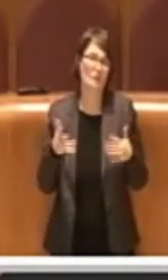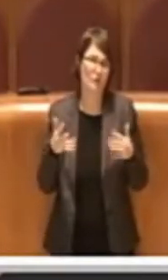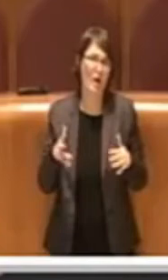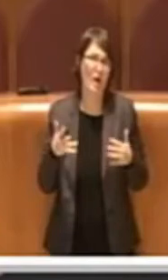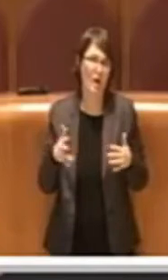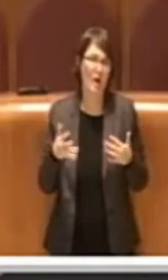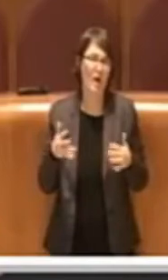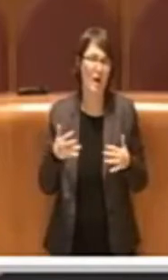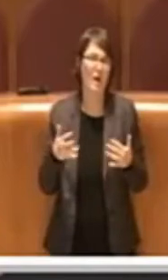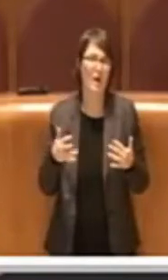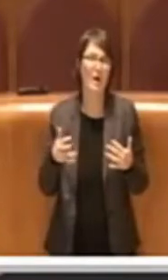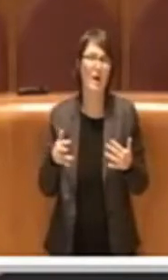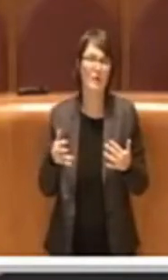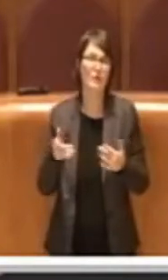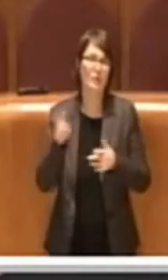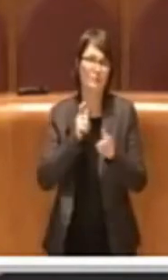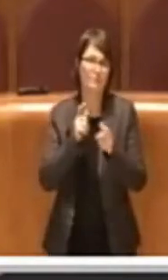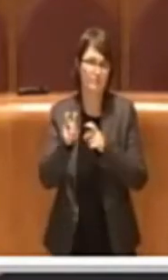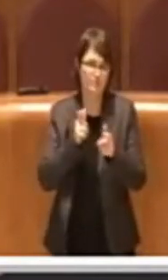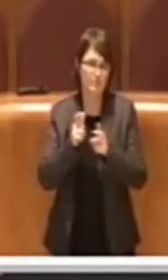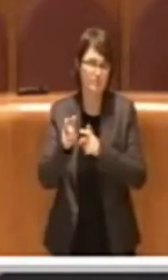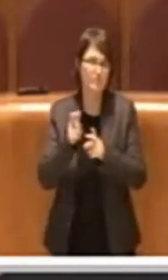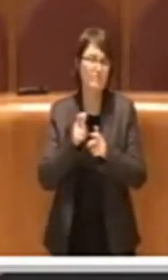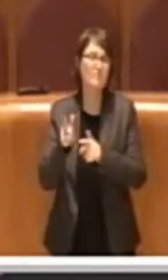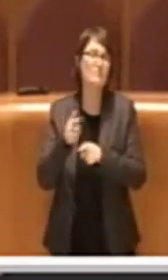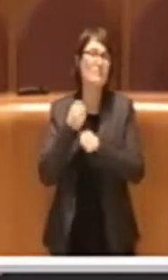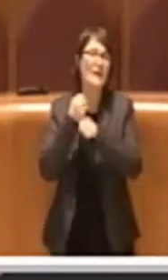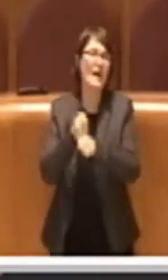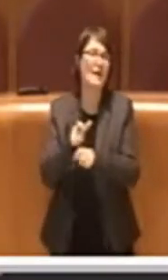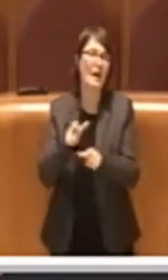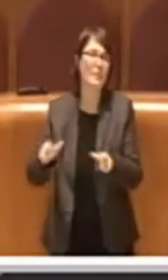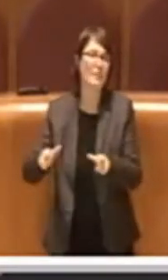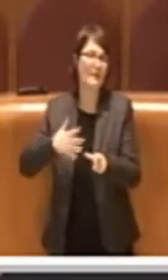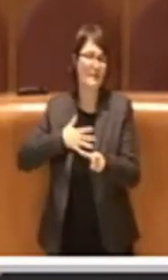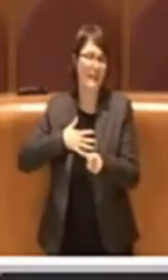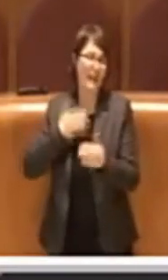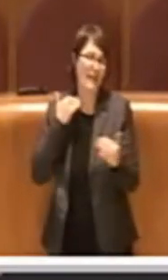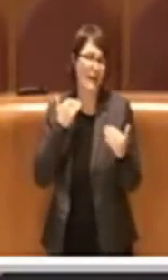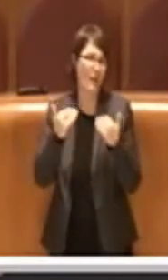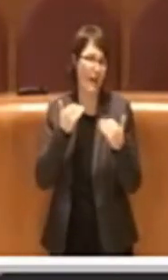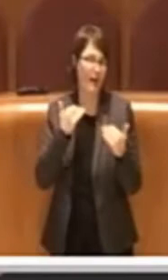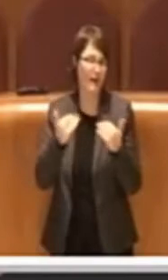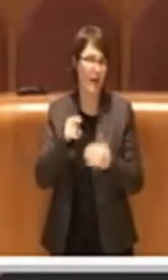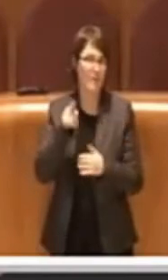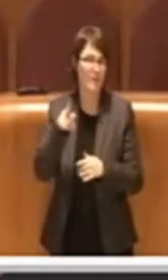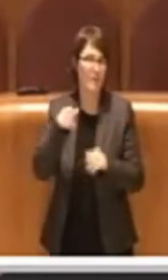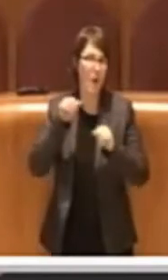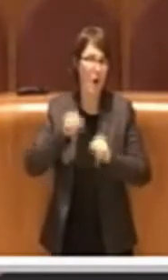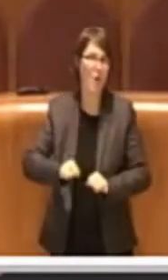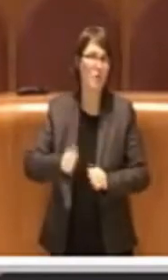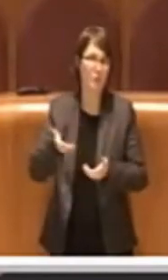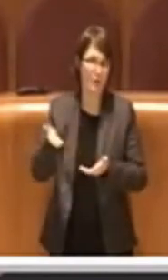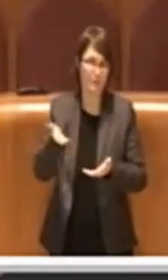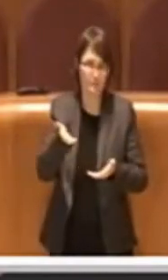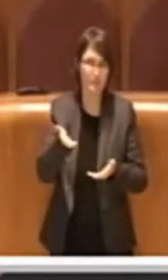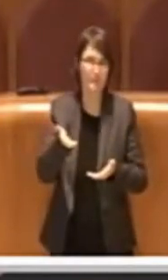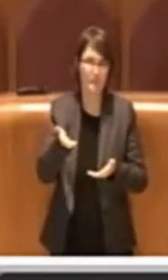la forza politica. ai nostri rappresentanti in Parlamento nazionale perché diano seguito alle